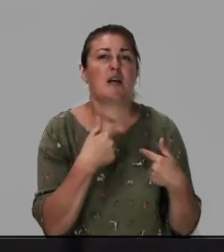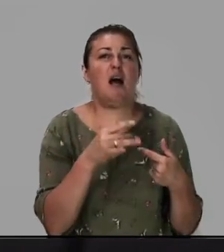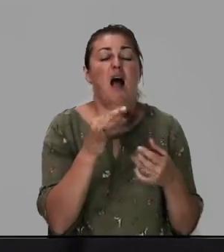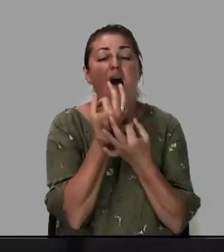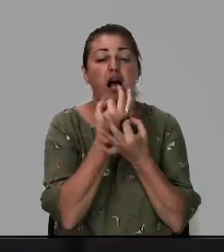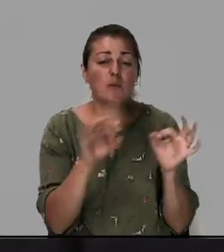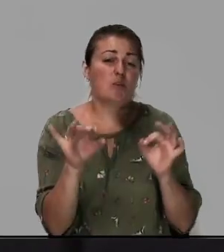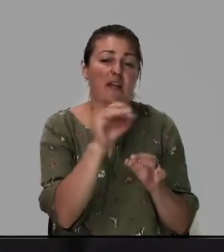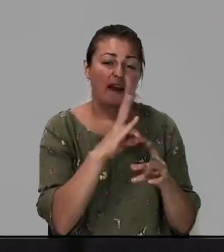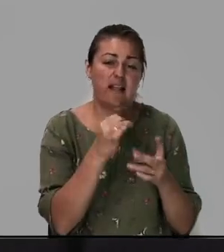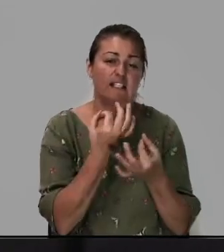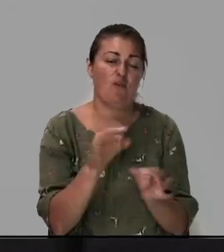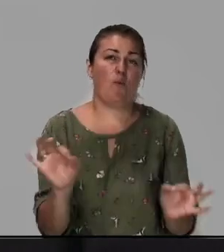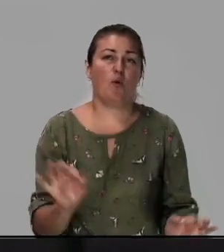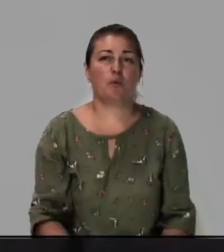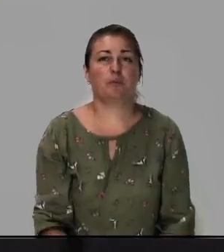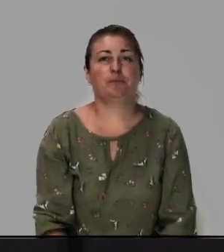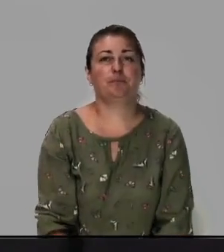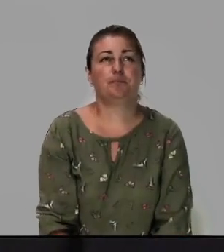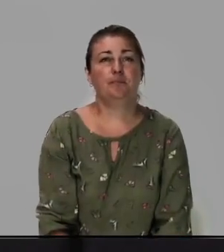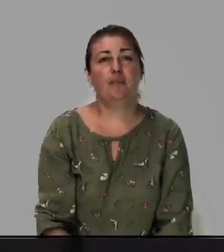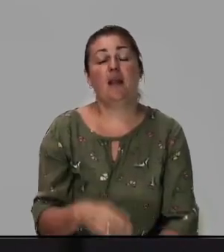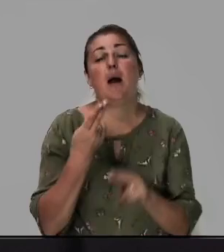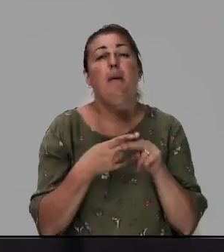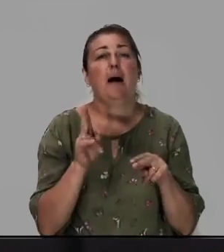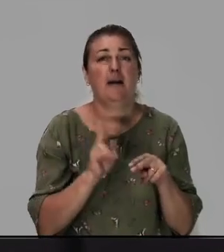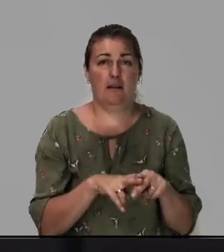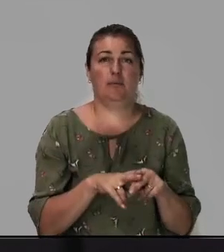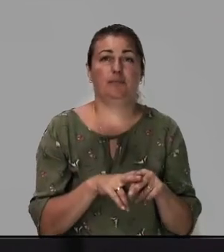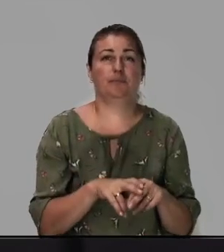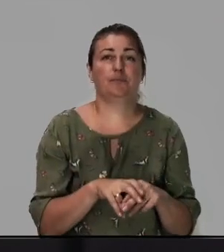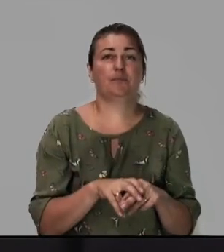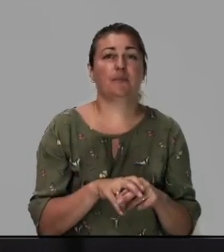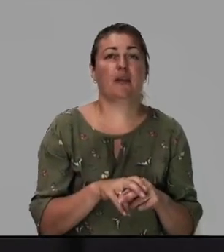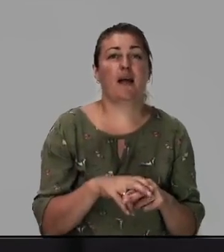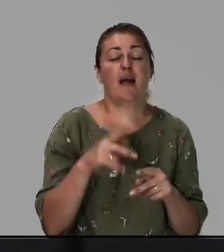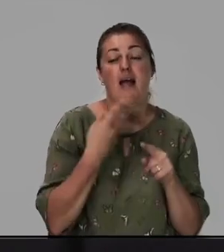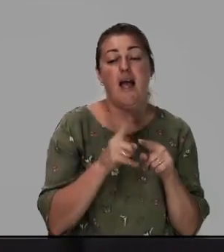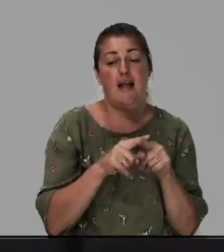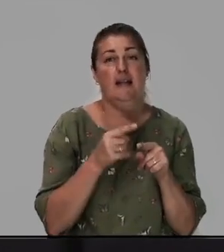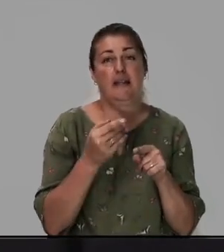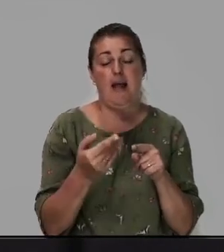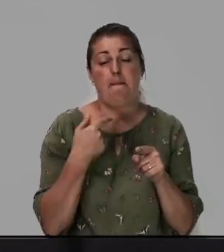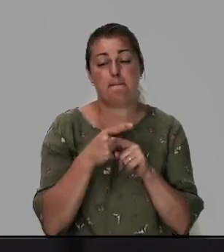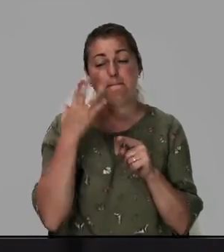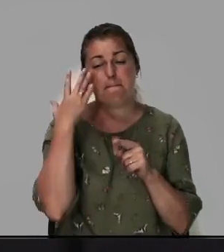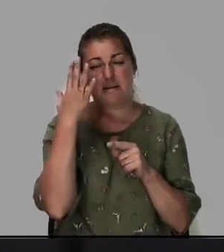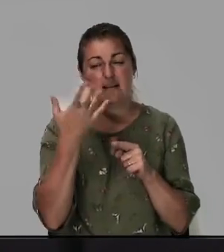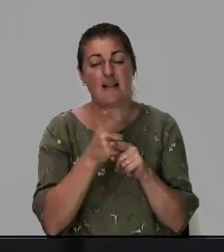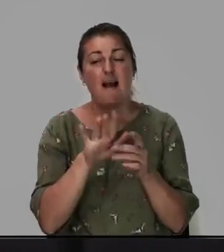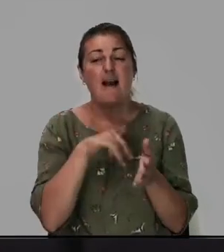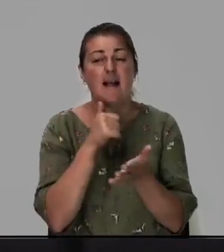отпустить их на свободу. Поэтому, это вот мысль главная